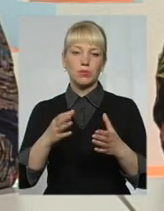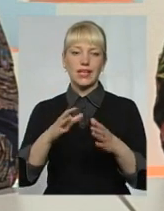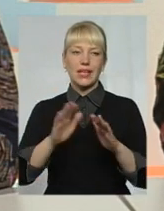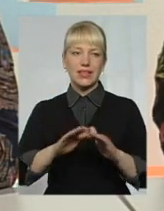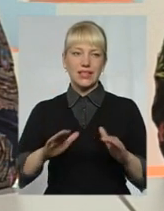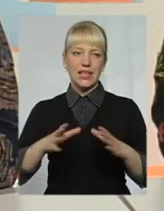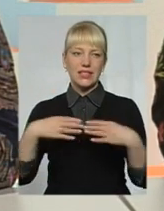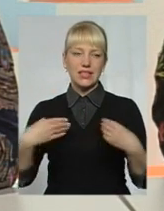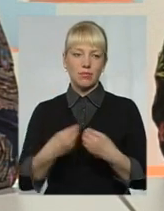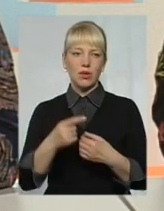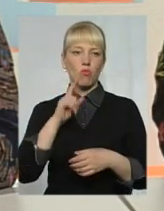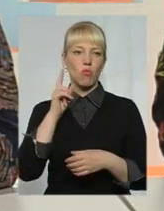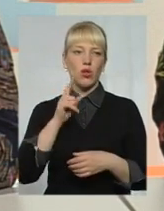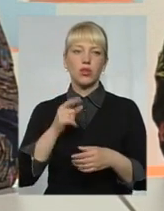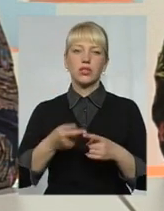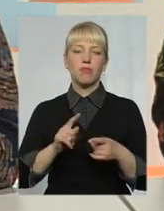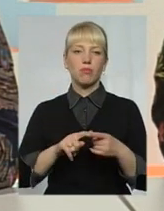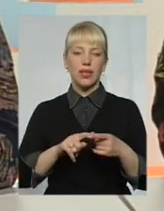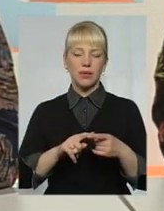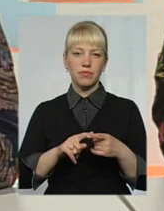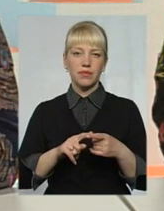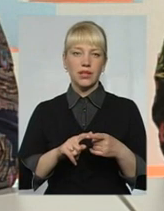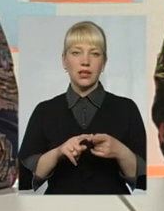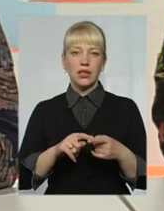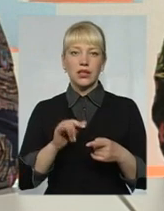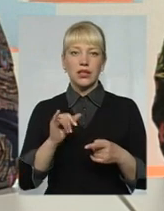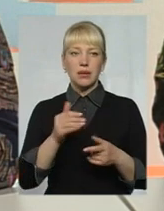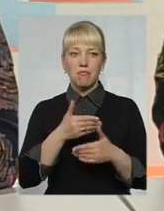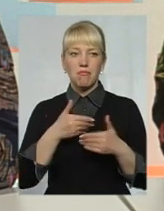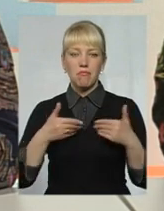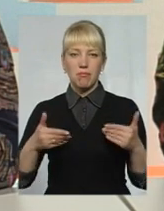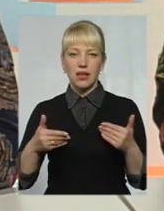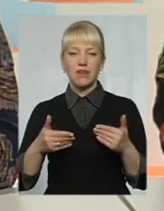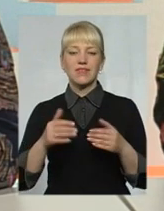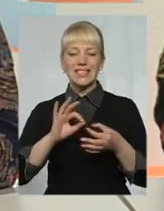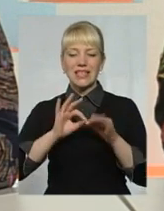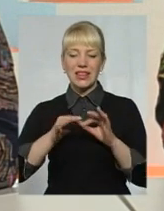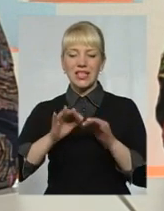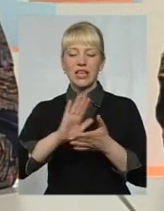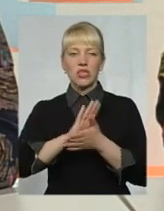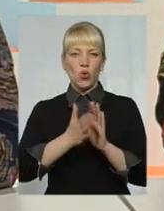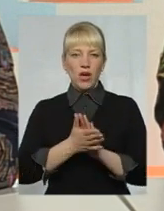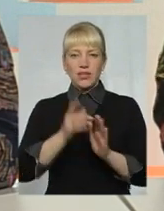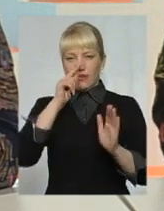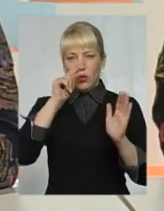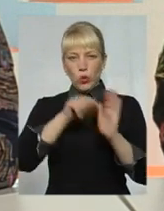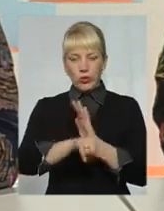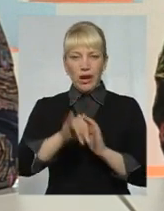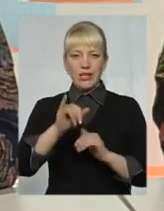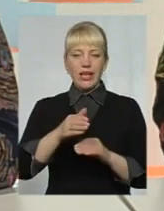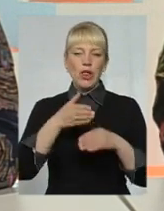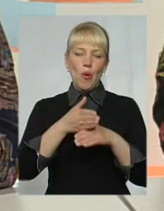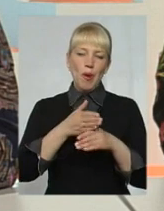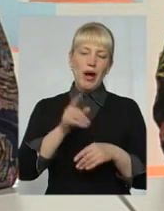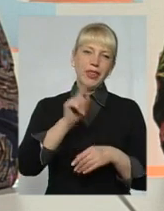не кажу, що ми небо прихиляли, але все одно в самих складних ситуаціях втручалися, допомагали тим